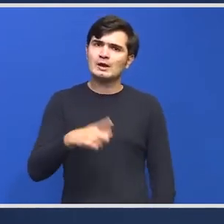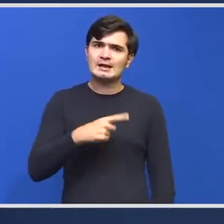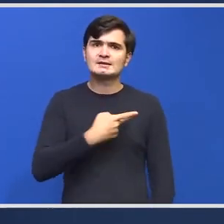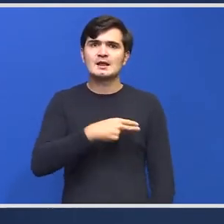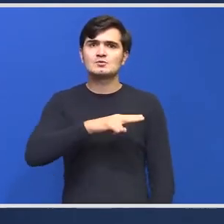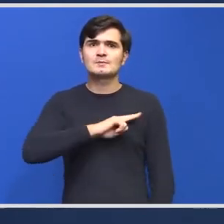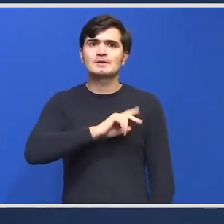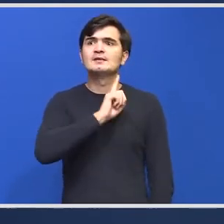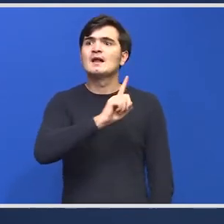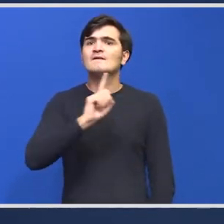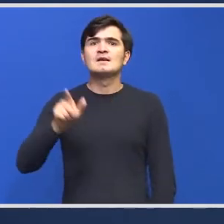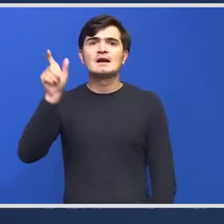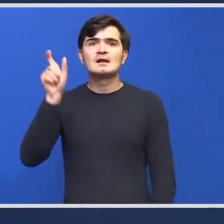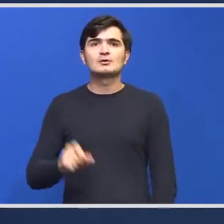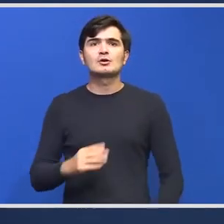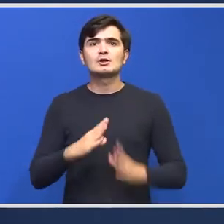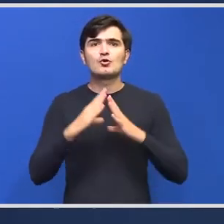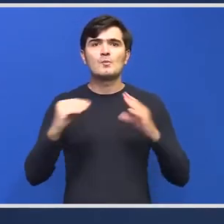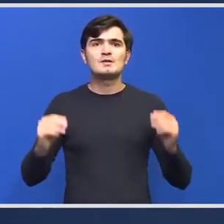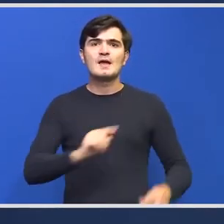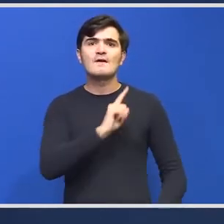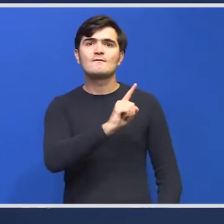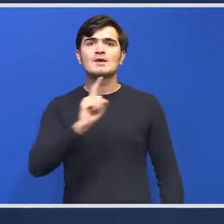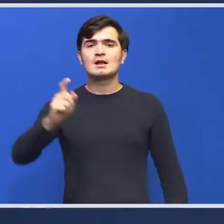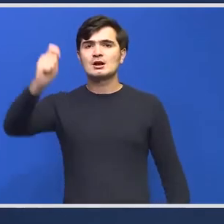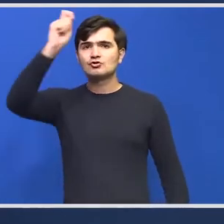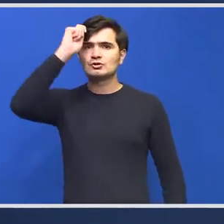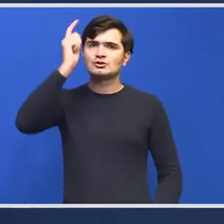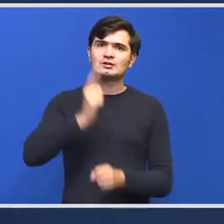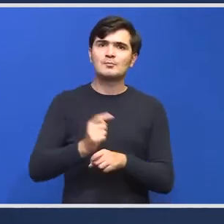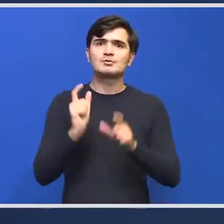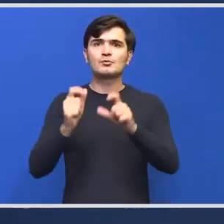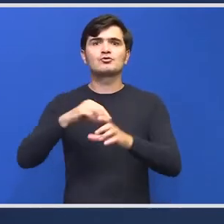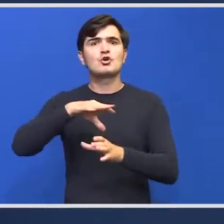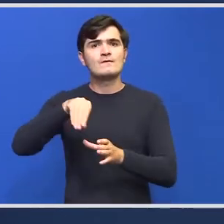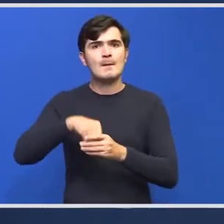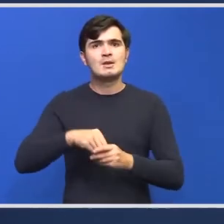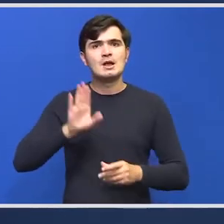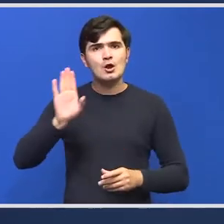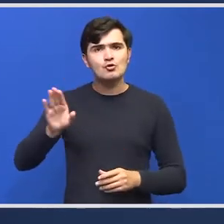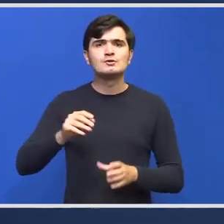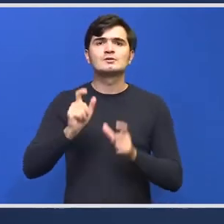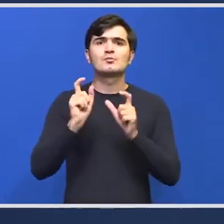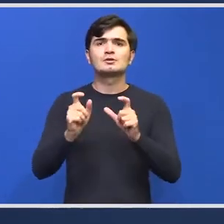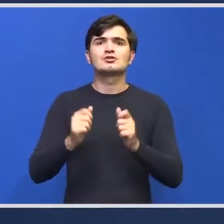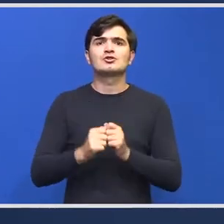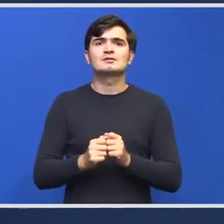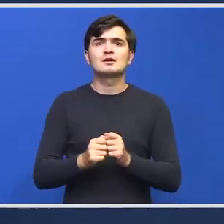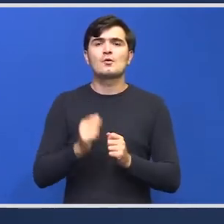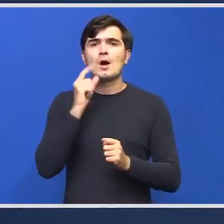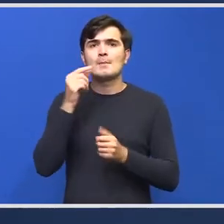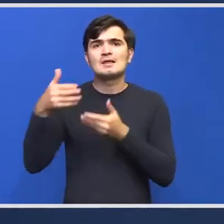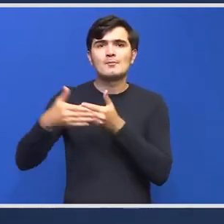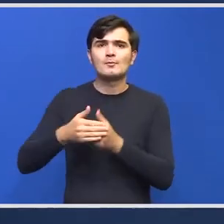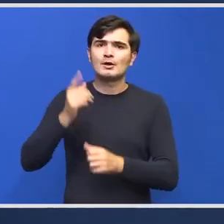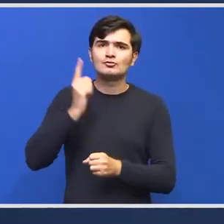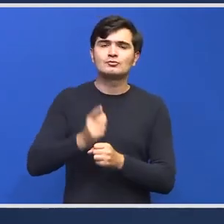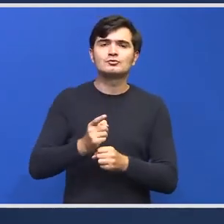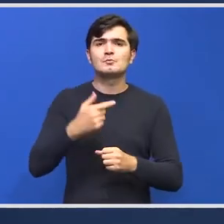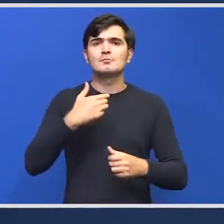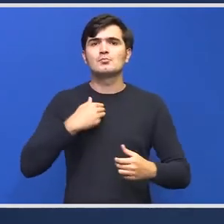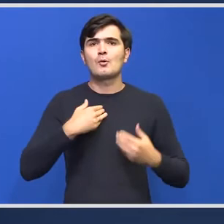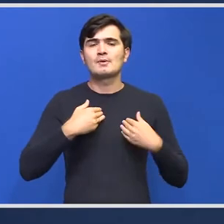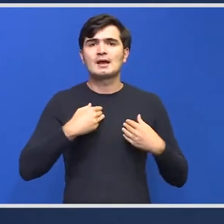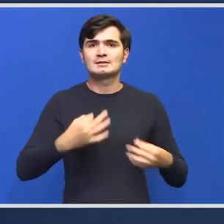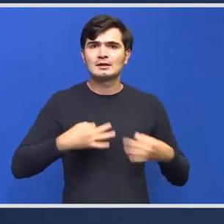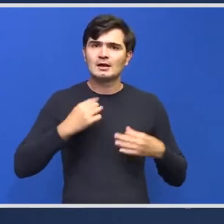responsabilitatea fiecarei persoane din România, fiecarei cetățeani de a-și proteja familia, de a-și proteja pe cei apropiați, să se va și propria